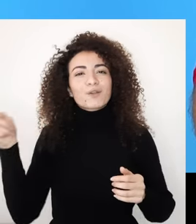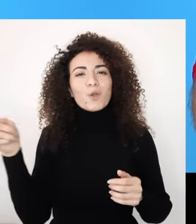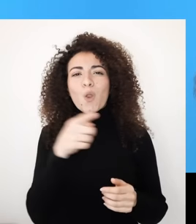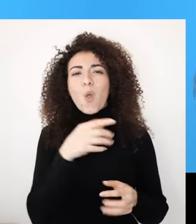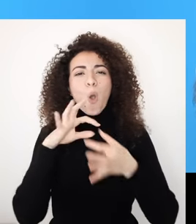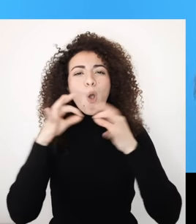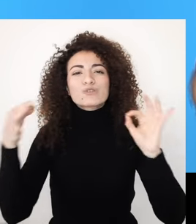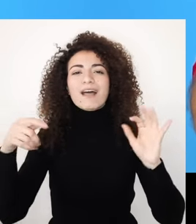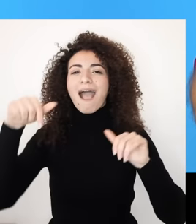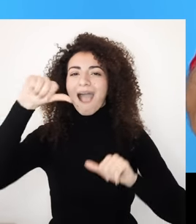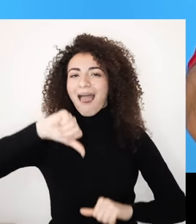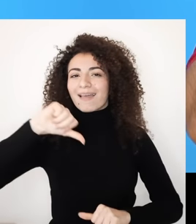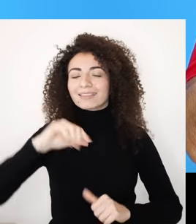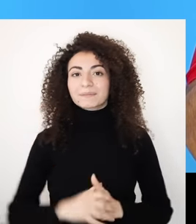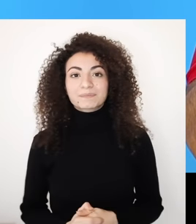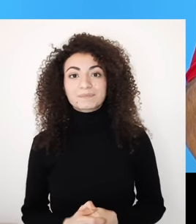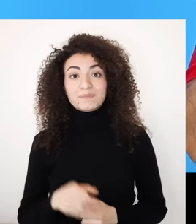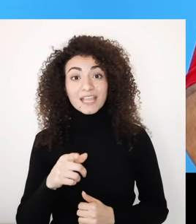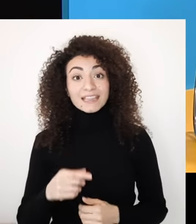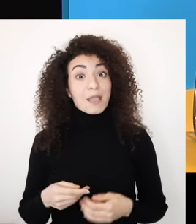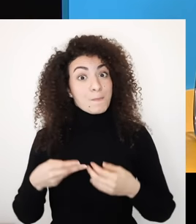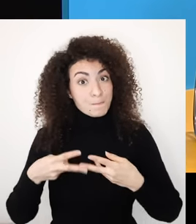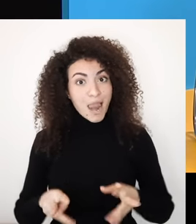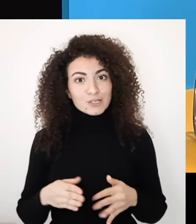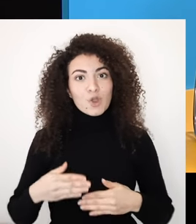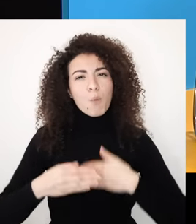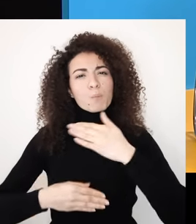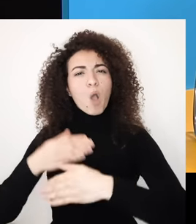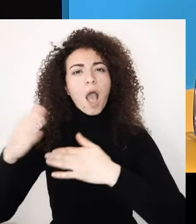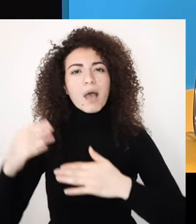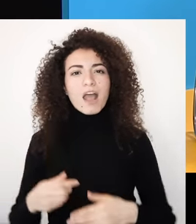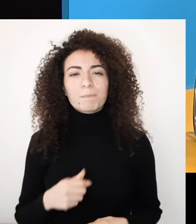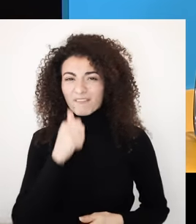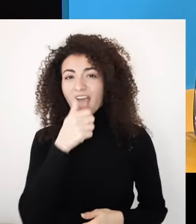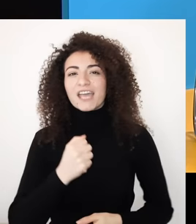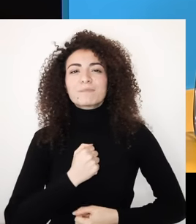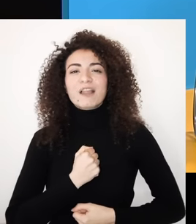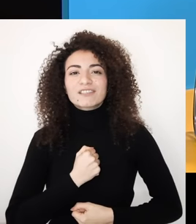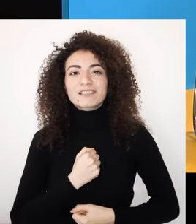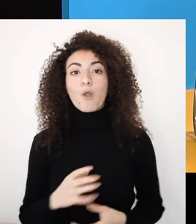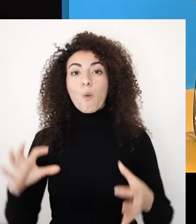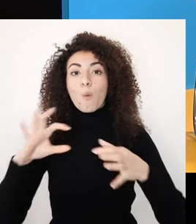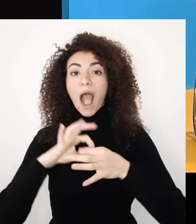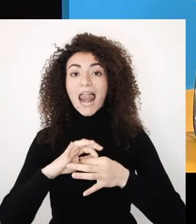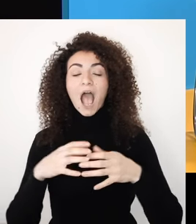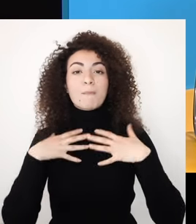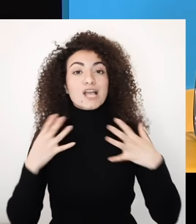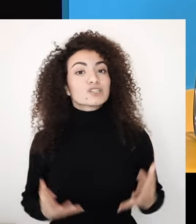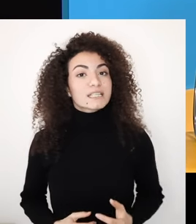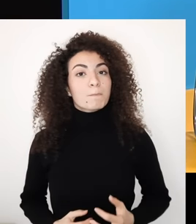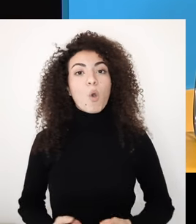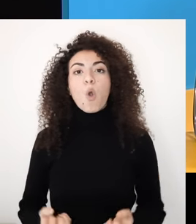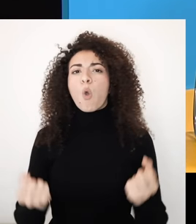حولك بخبرك أن هيدا الرسيل خاطئة هل أنت مستعد لتعمو أكتر بمغامرة الفخر والثقة بالذات؟